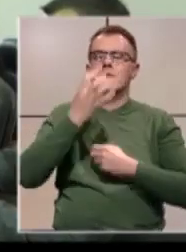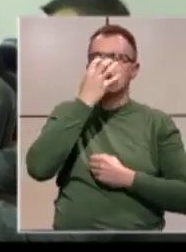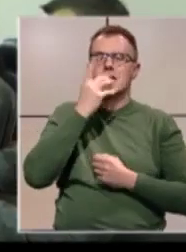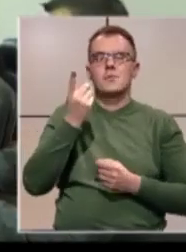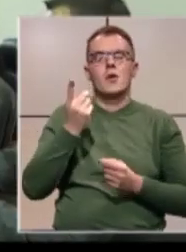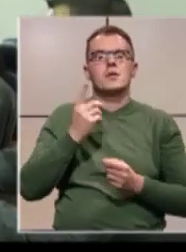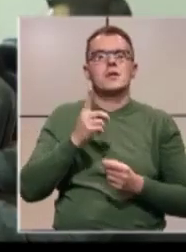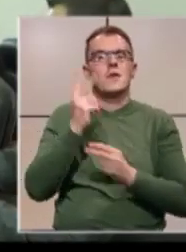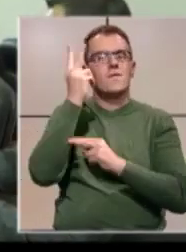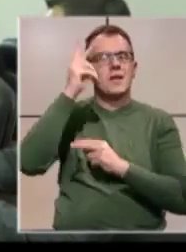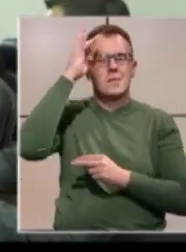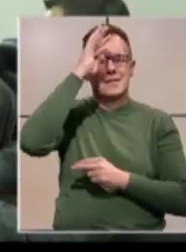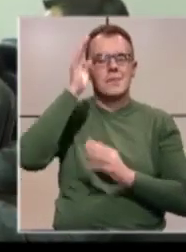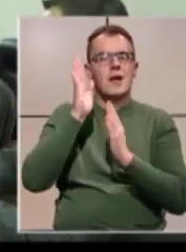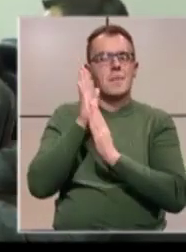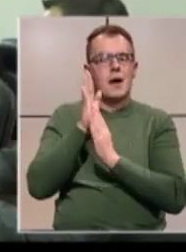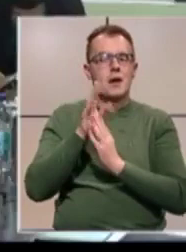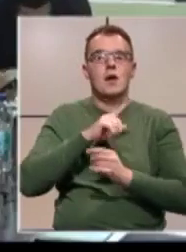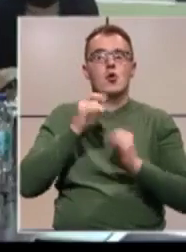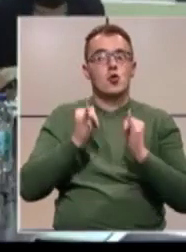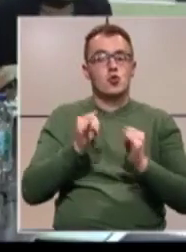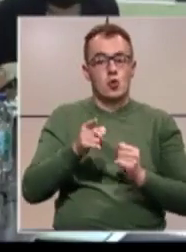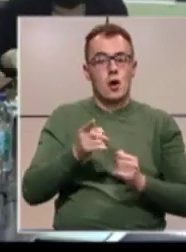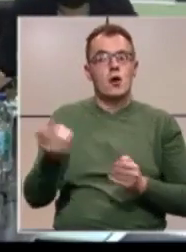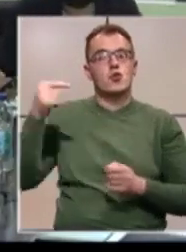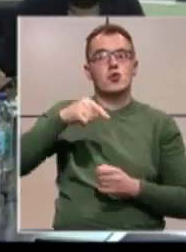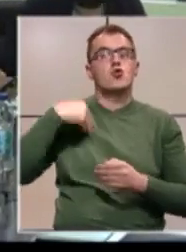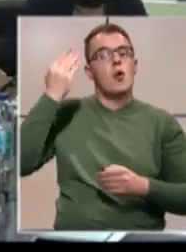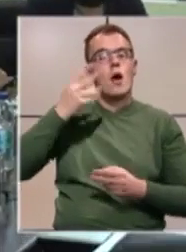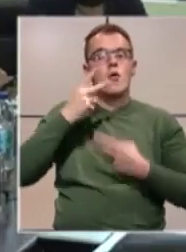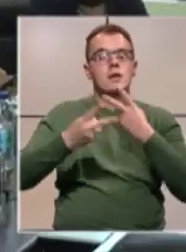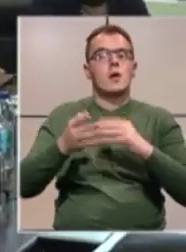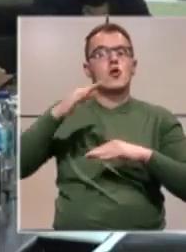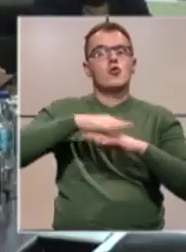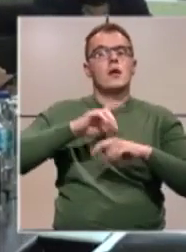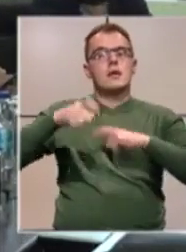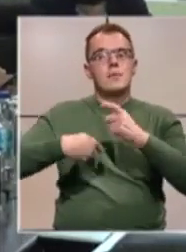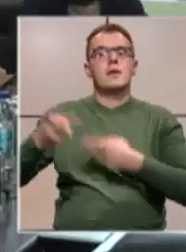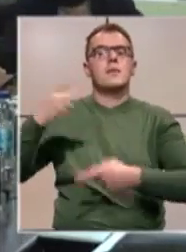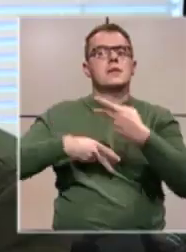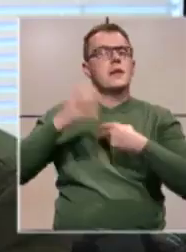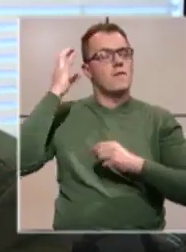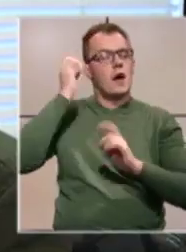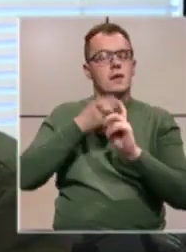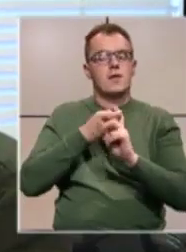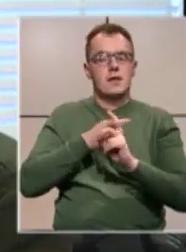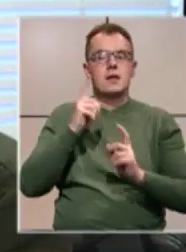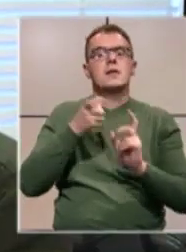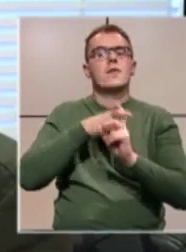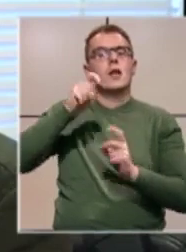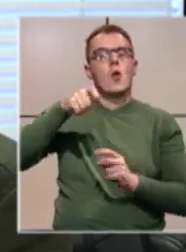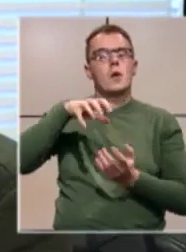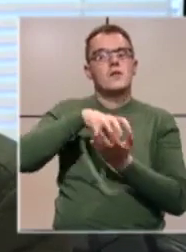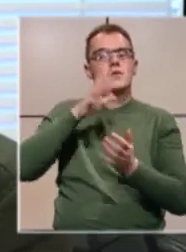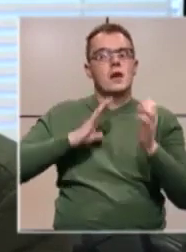posredstvom tvrtke srebrena malina. Do toga je došlo nakon razmatranja dodatnih materijala pristiglih iz Vlade Federacije, Federalne uprave